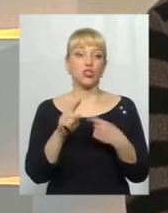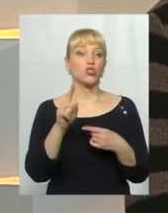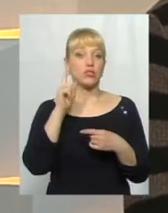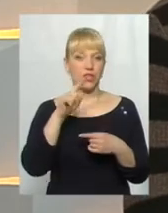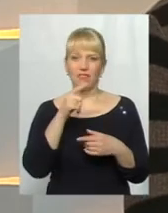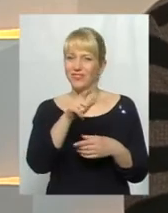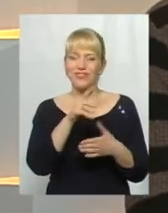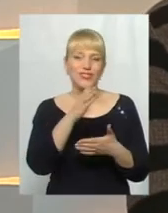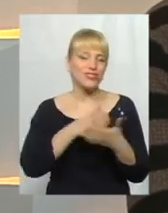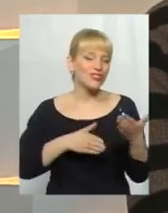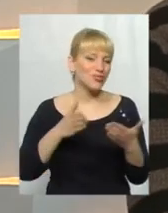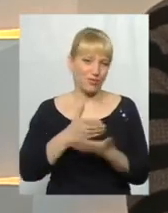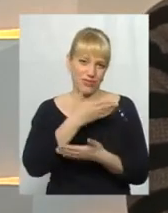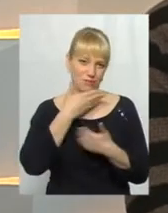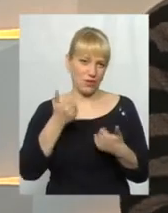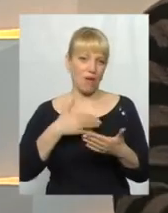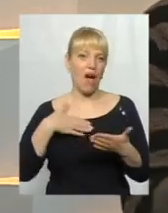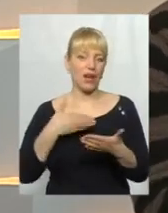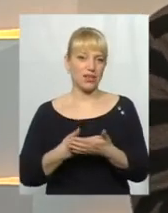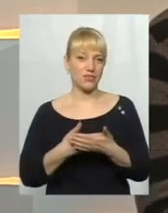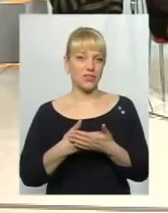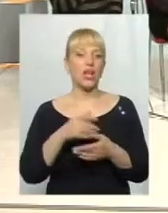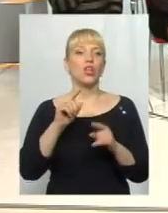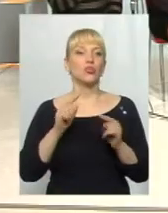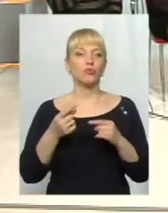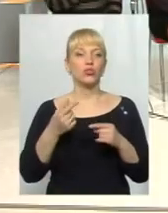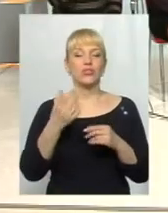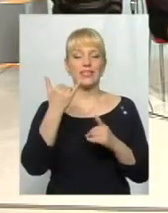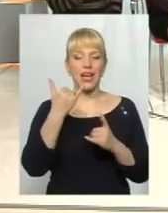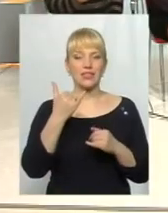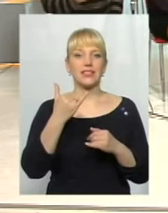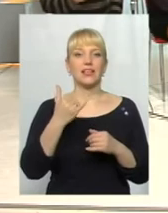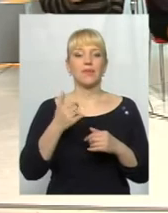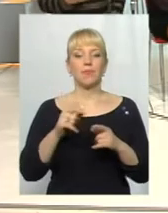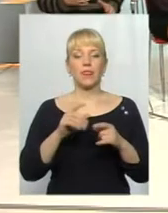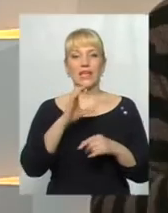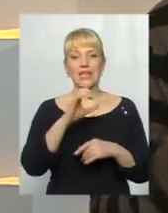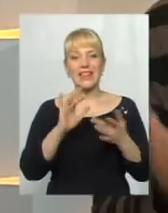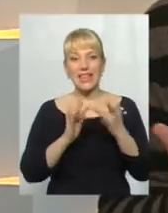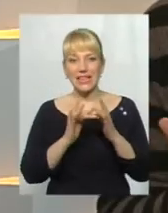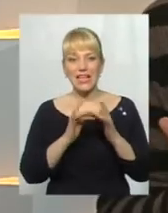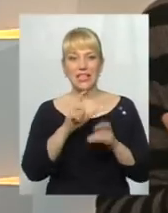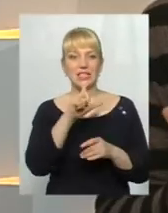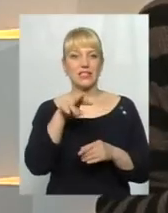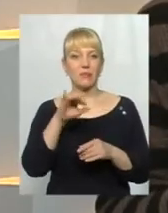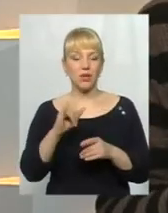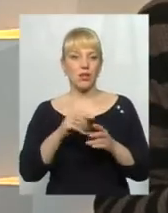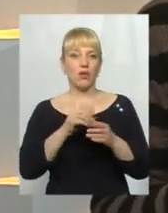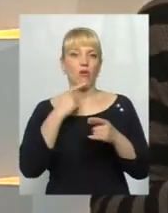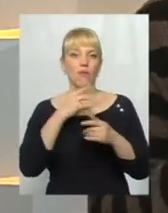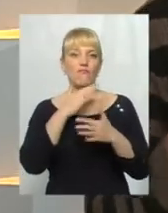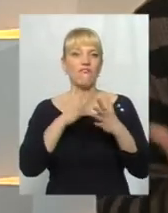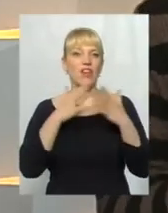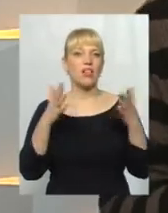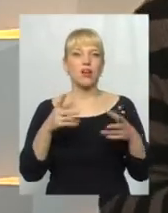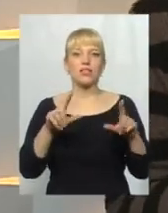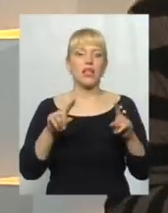зовсім не активіст. 100%. Тобто, чому зараз в засобах масової інформації, в інтернеті, такий великий крик? Тобто,